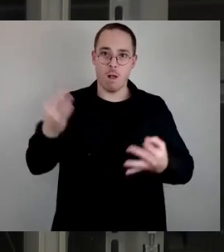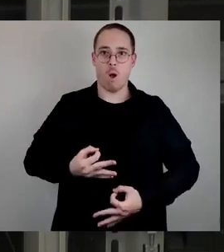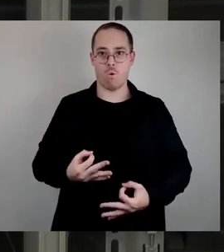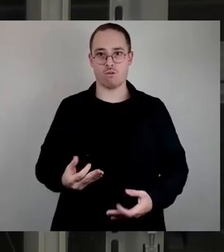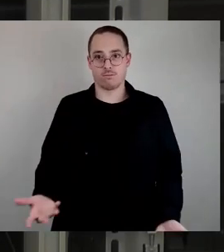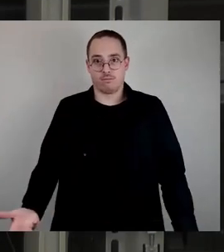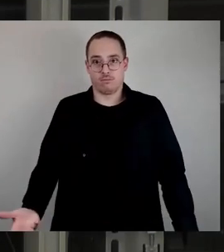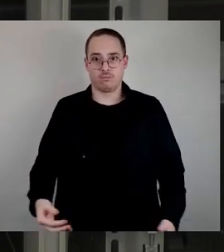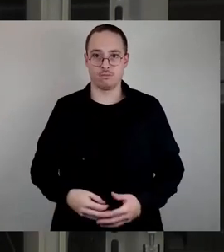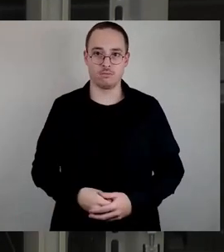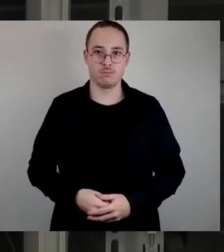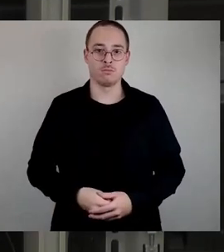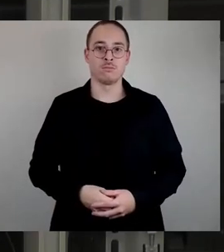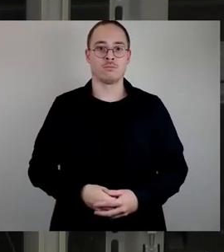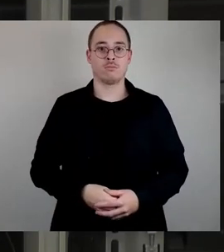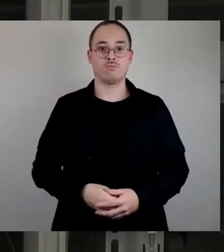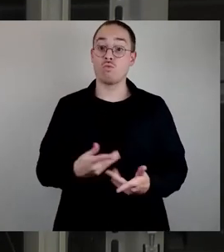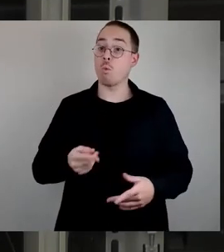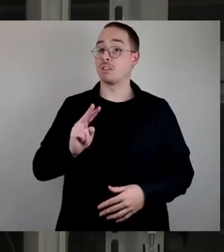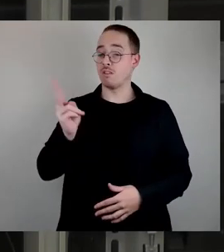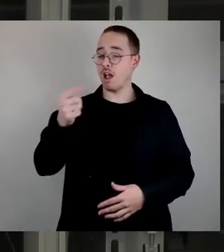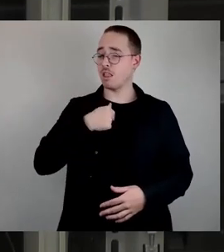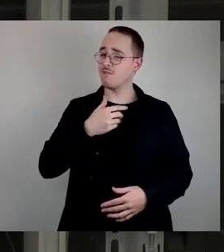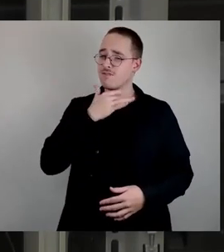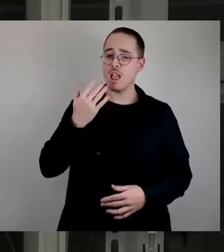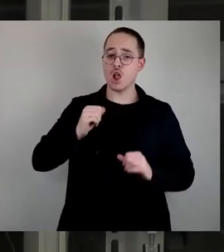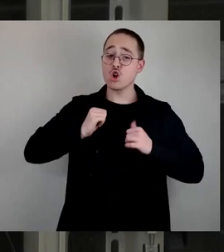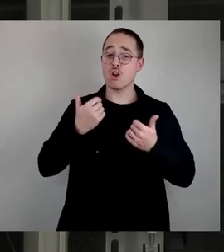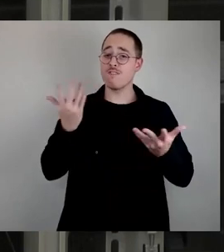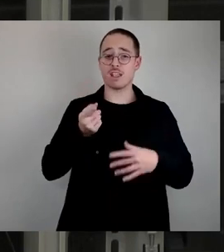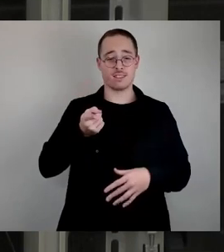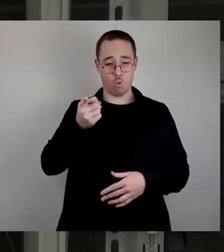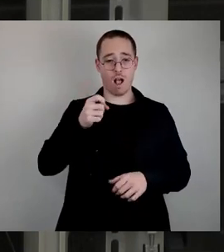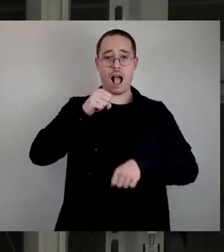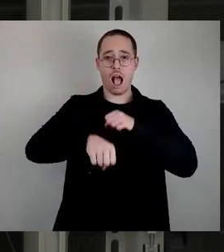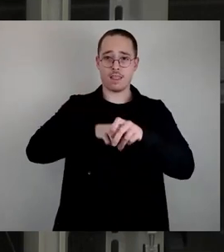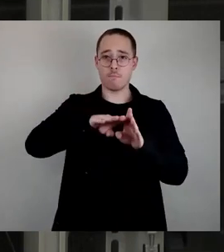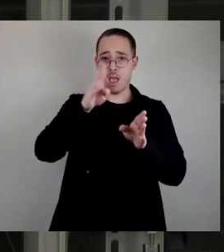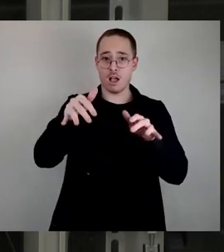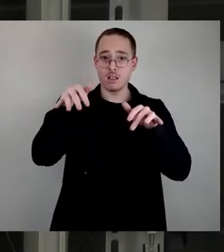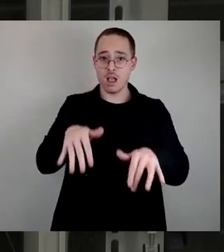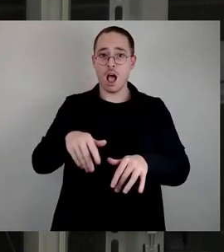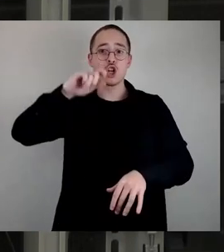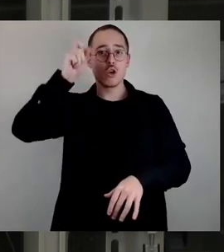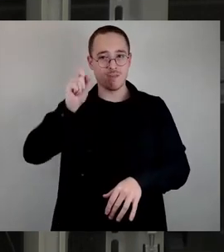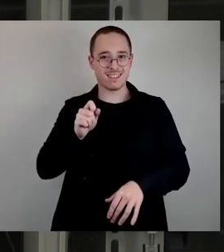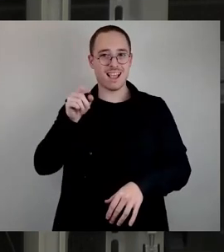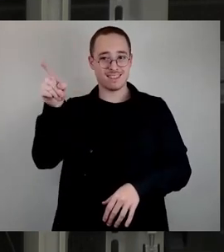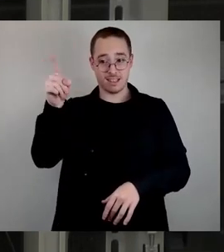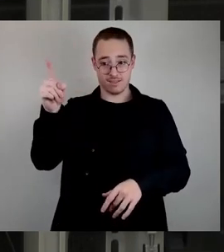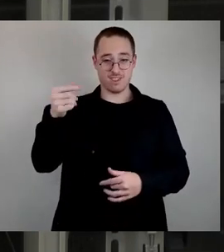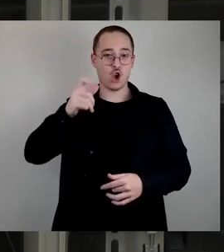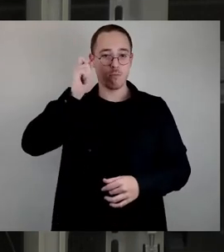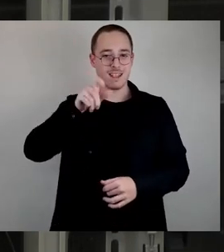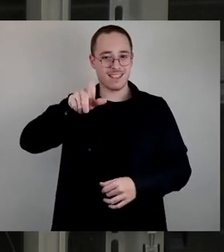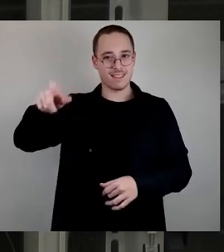wir haben immer ganz viel Glück gehabt im Dresdner Norden, dass es Radeberg gibt, die die Gymnasiasten aufnehmen. Denn Radeberg hat jedes Jahr